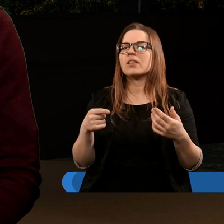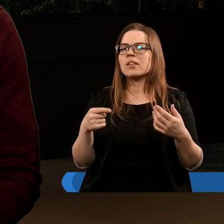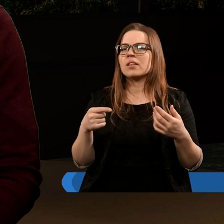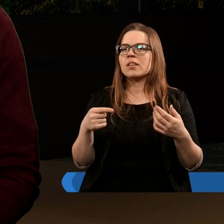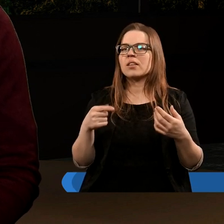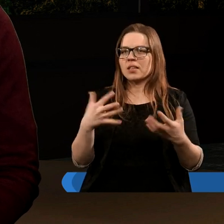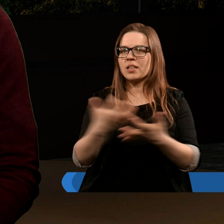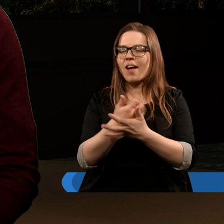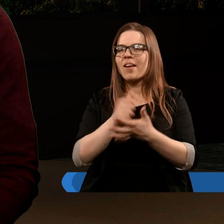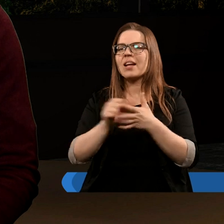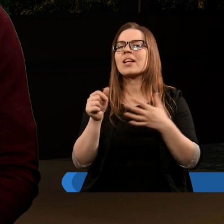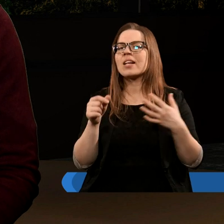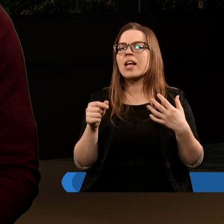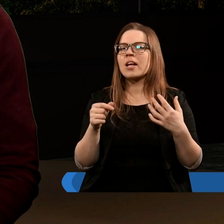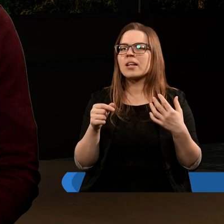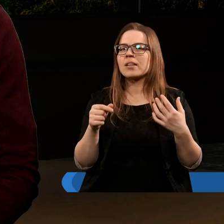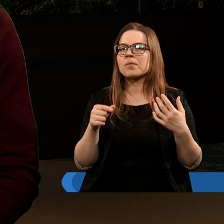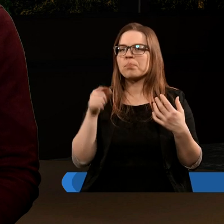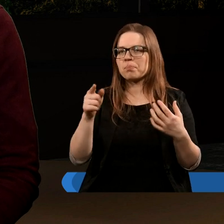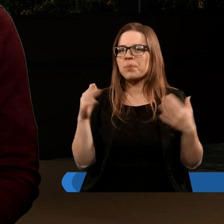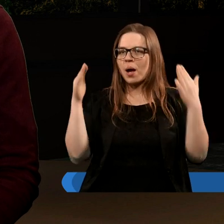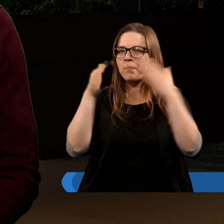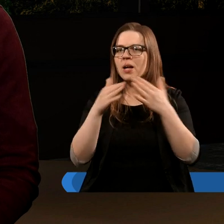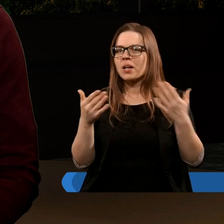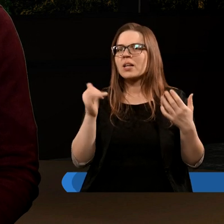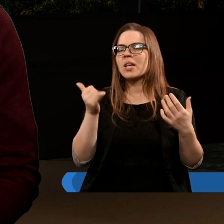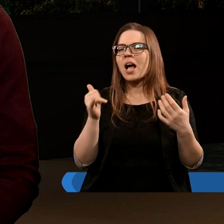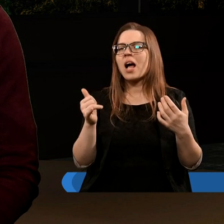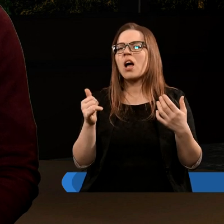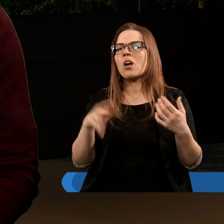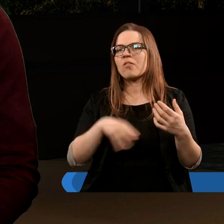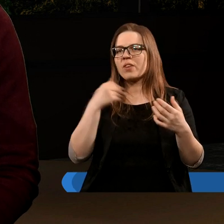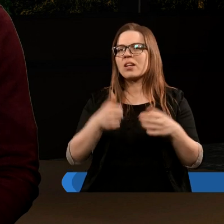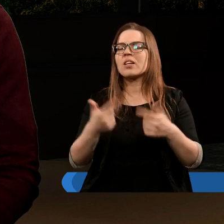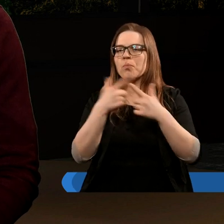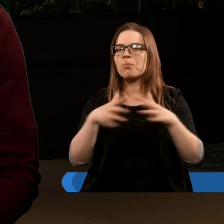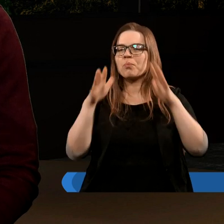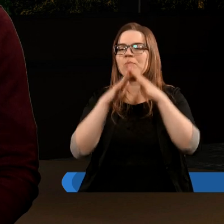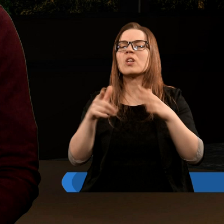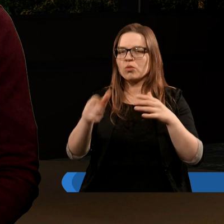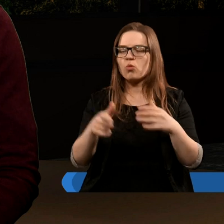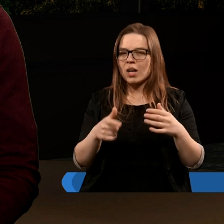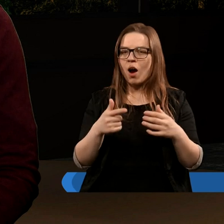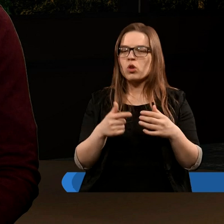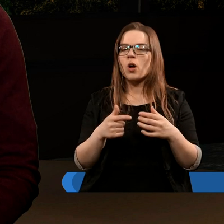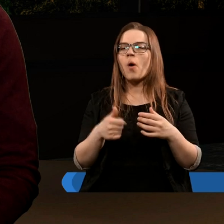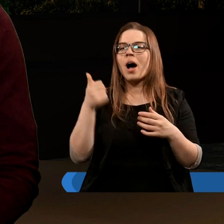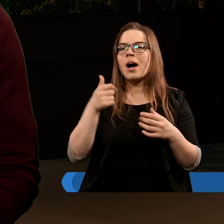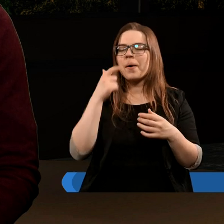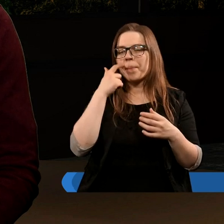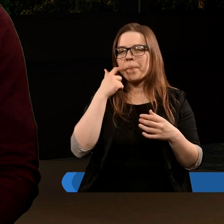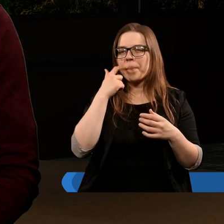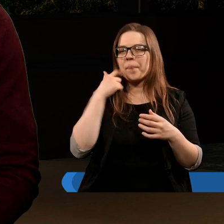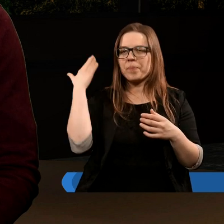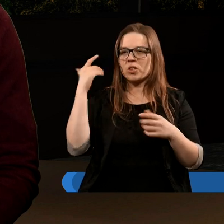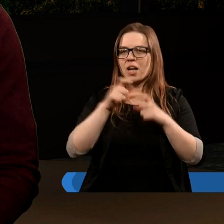w której jest zawarte, że papież jako święty przywódca Kościoła tamtych czasów